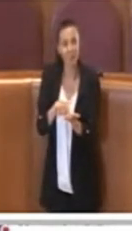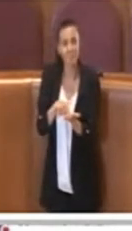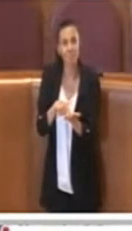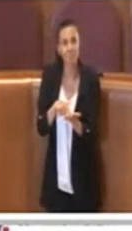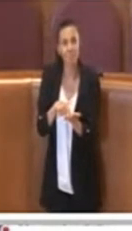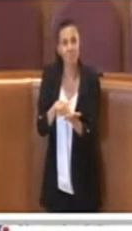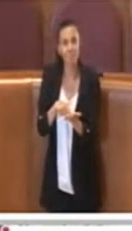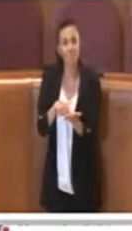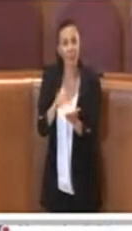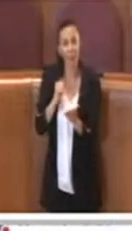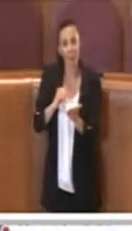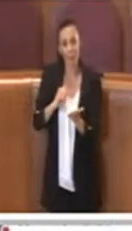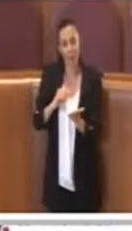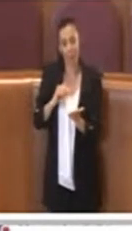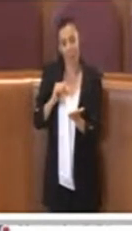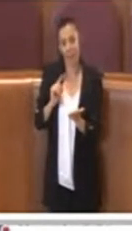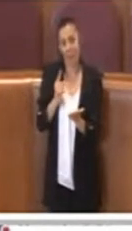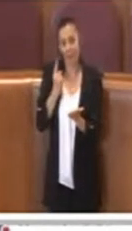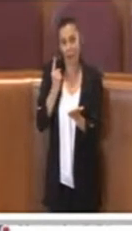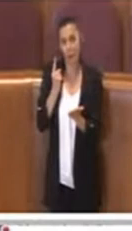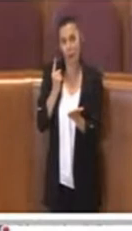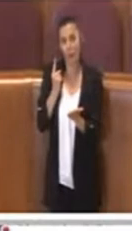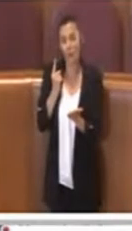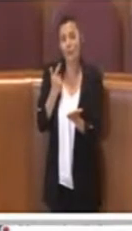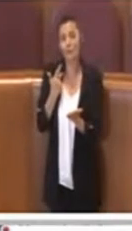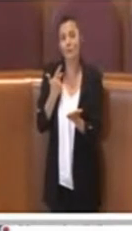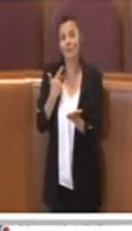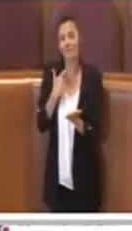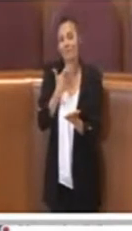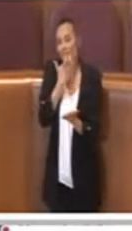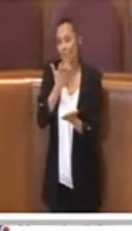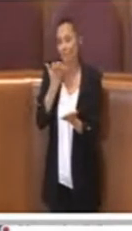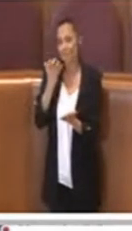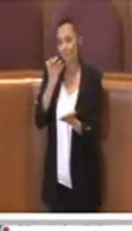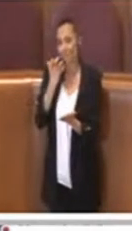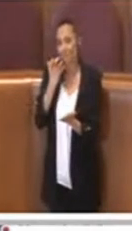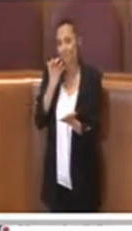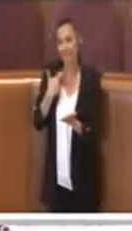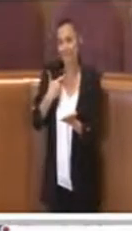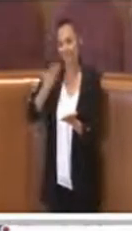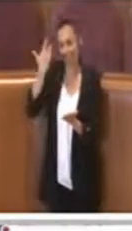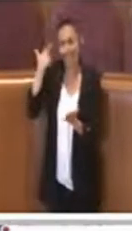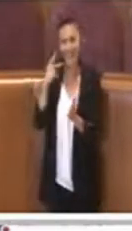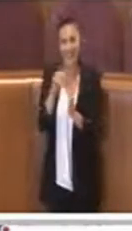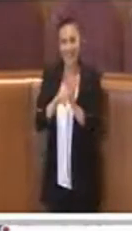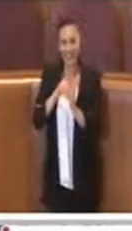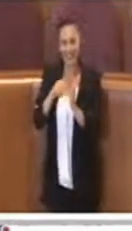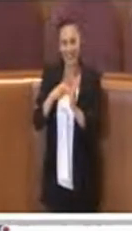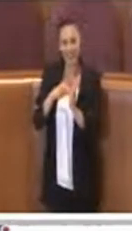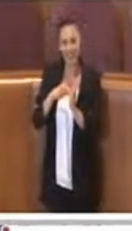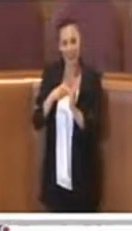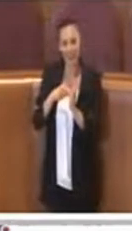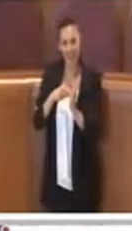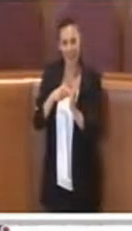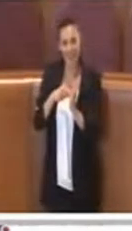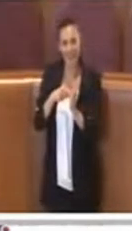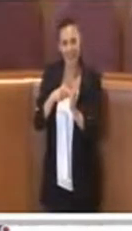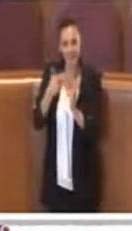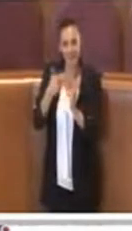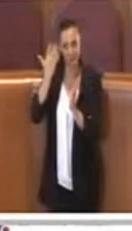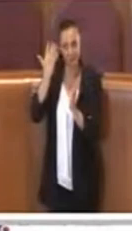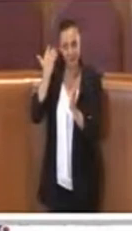tengo a ricordare una delle precedenti delibere che è stata approvata sotto l